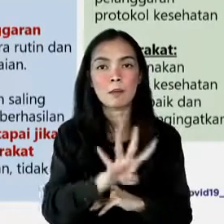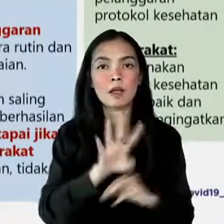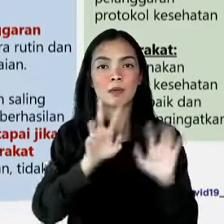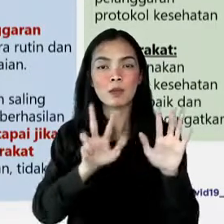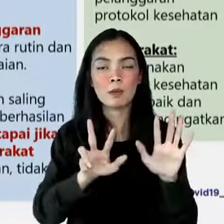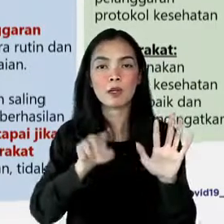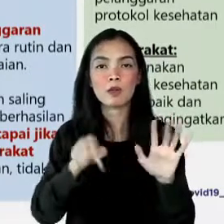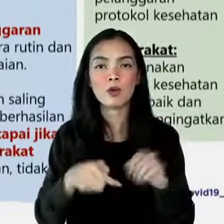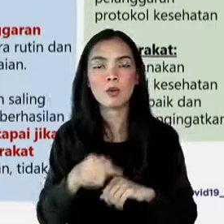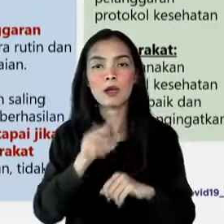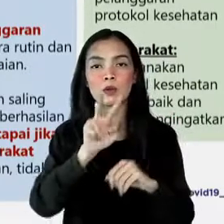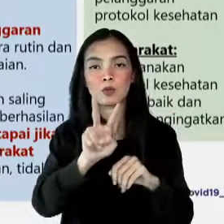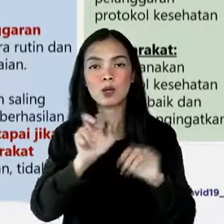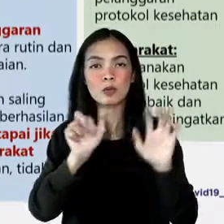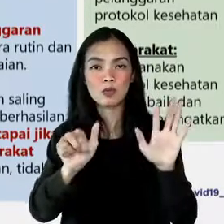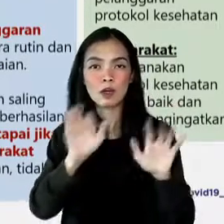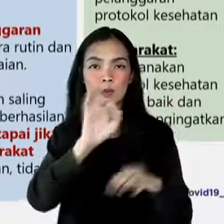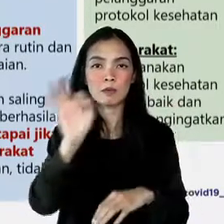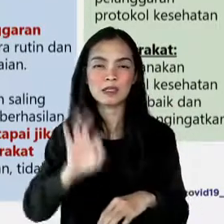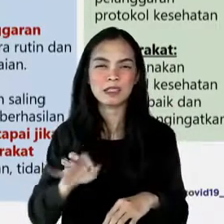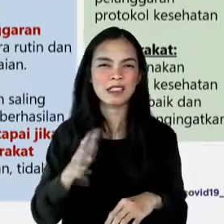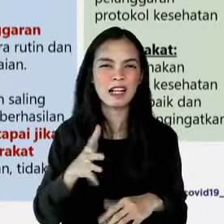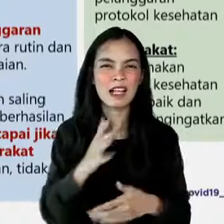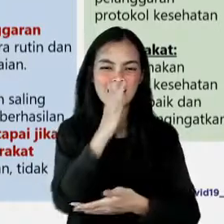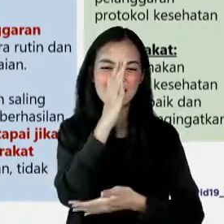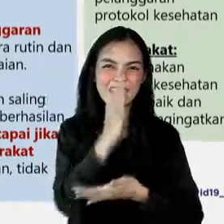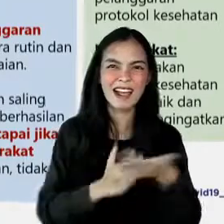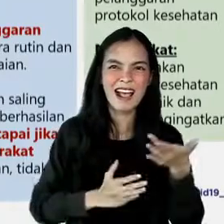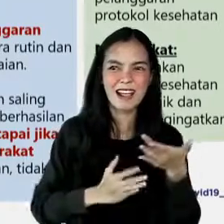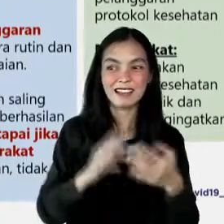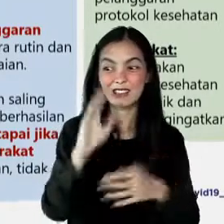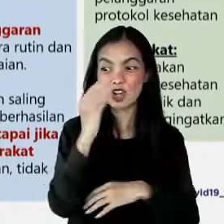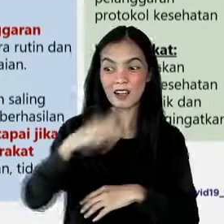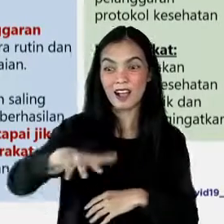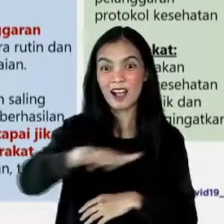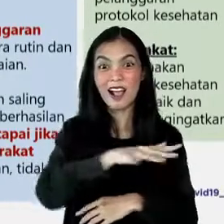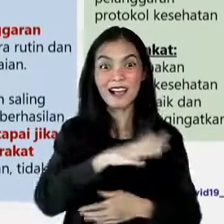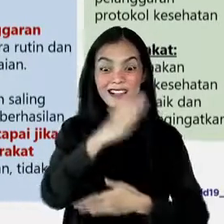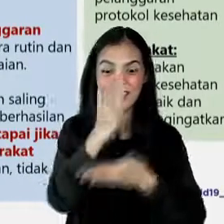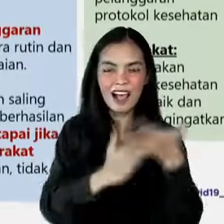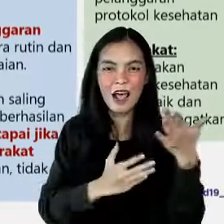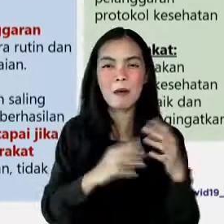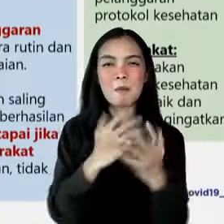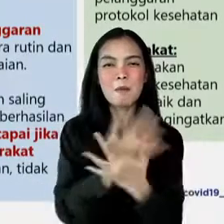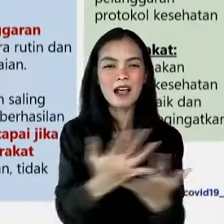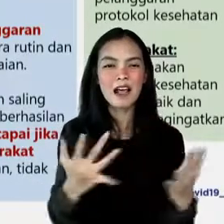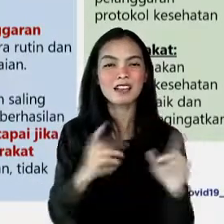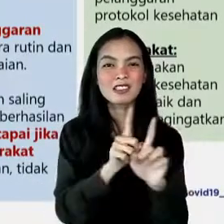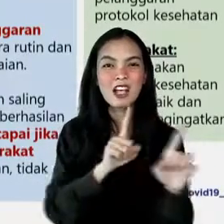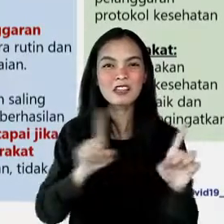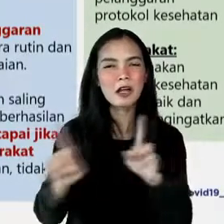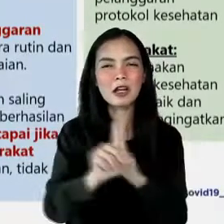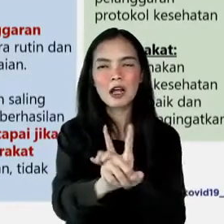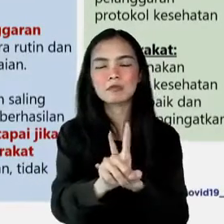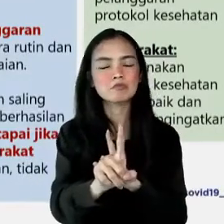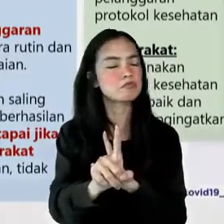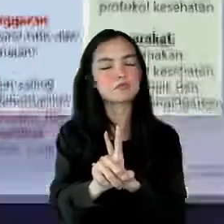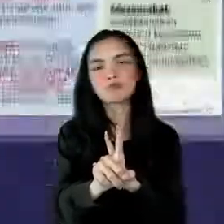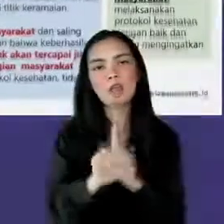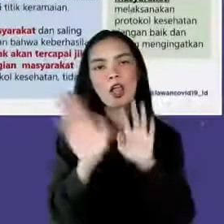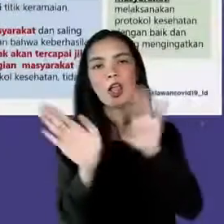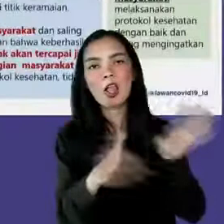,26 persen atau hampir setengah kelurahan di DKI Jakarta masyarakatnya tidak patuh dalam menjaga jarak.